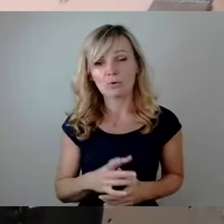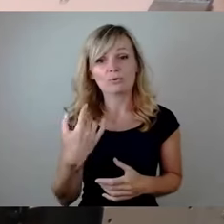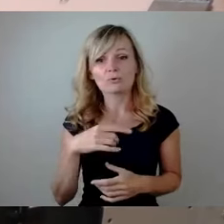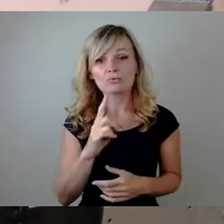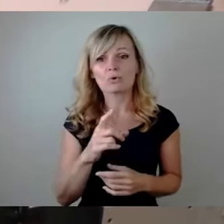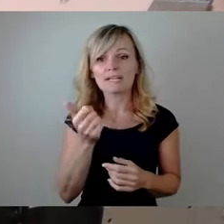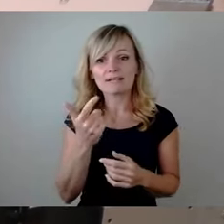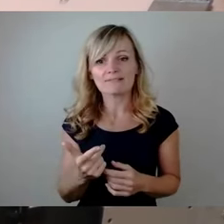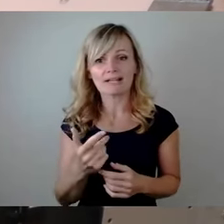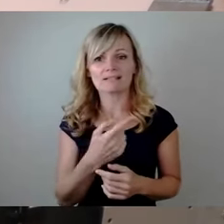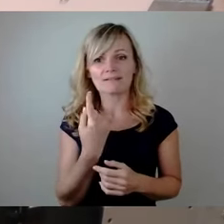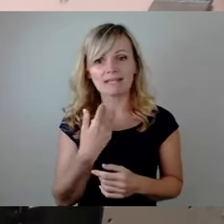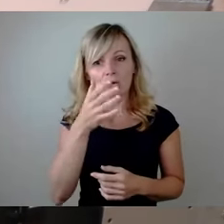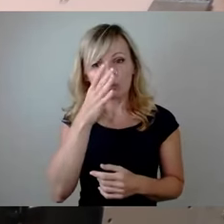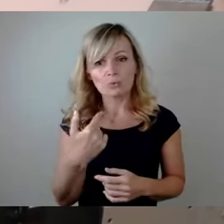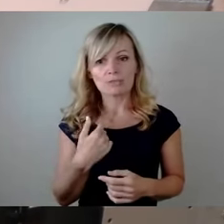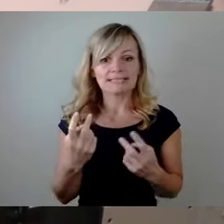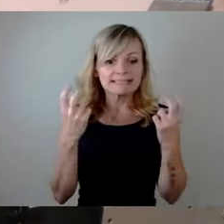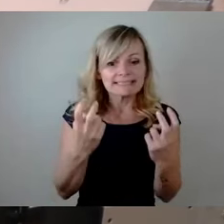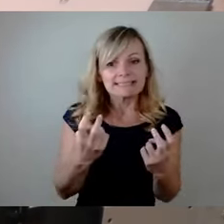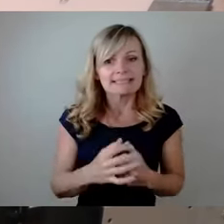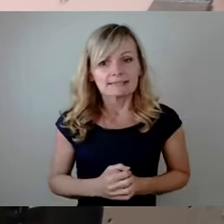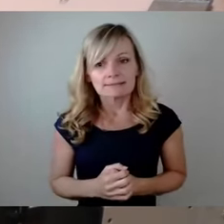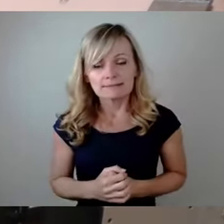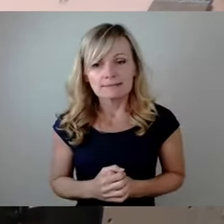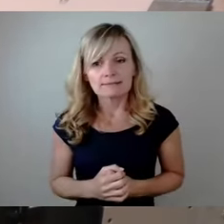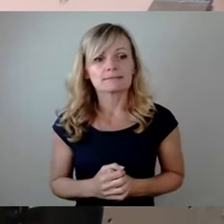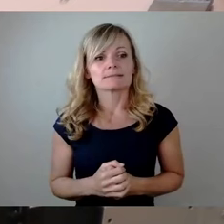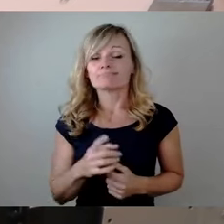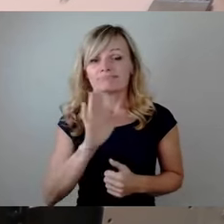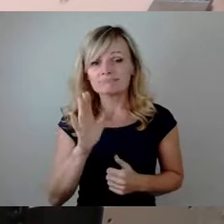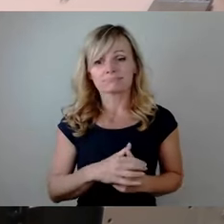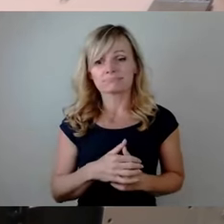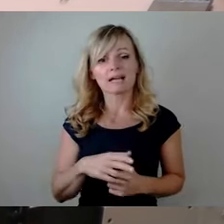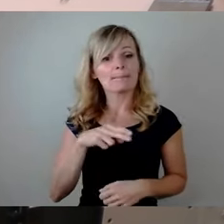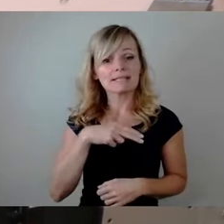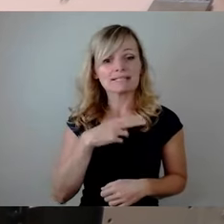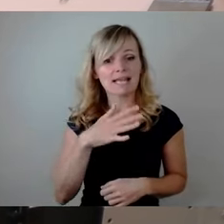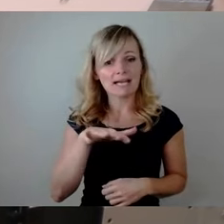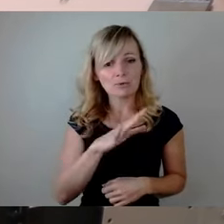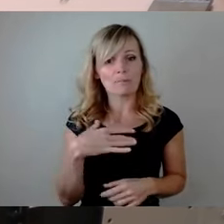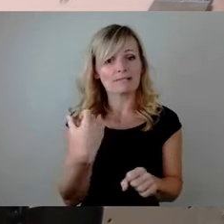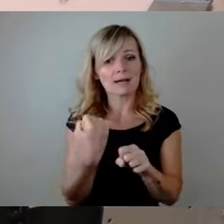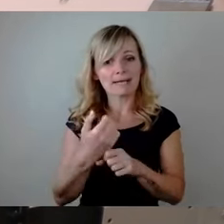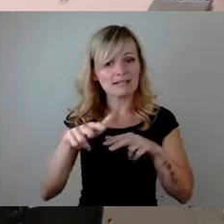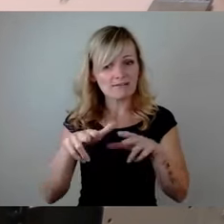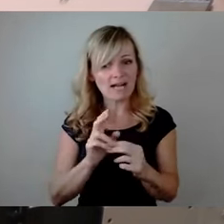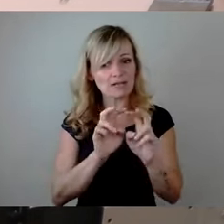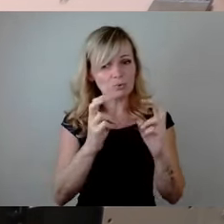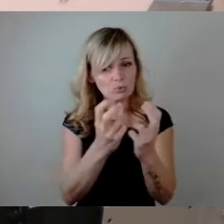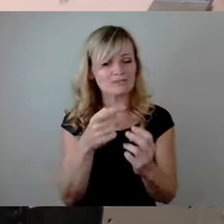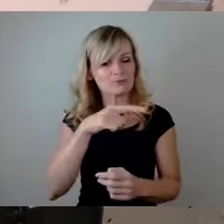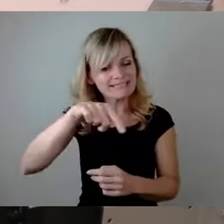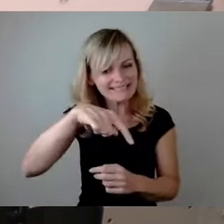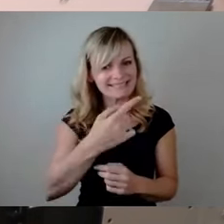Dinge dann, wo wir als Grüne sozusagen drin sitzen. Das sind die Ministerien. Das sind sozusagen auch dann hier die Mitarbeiter aus der Verwaltung. Und genau die befassen sich